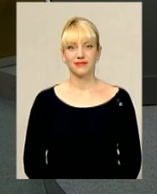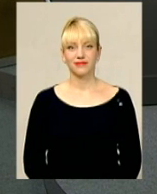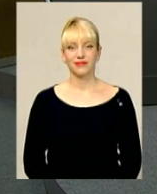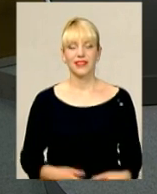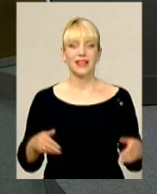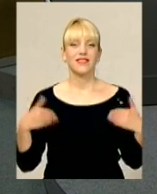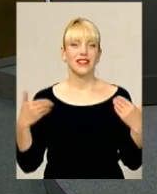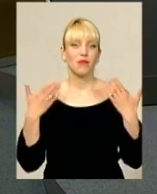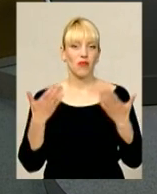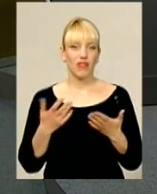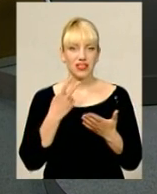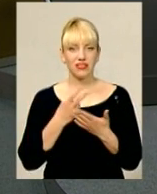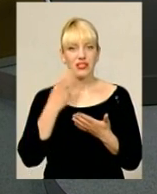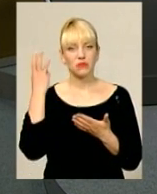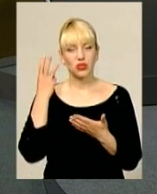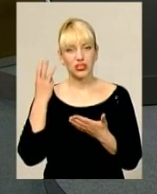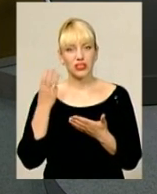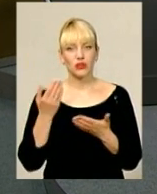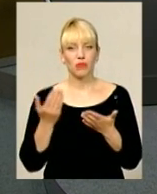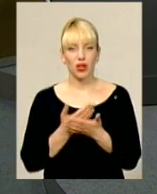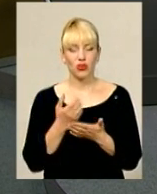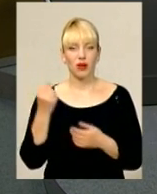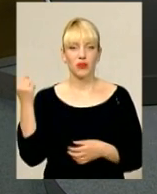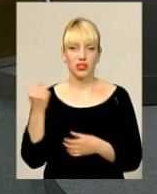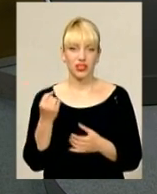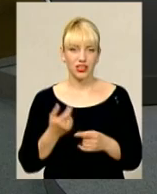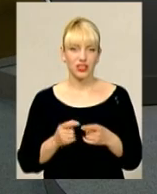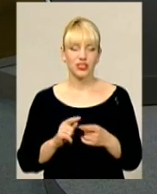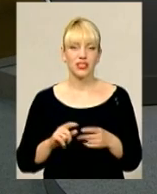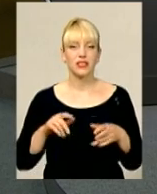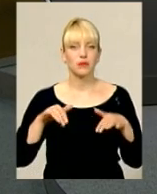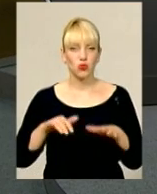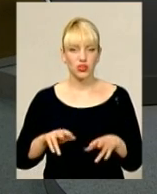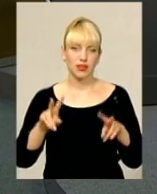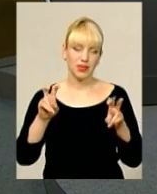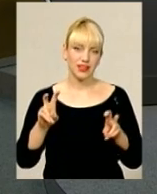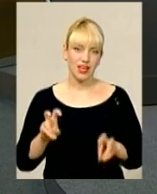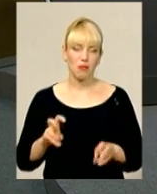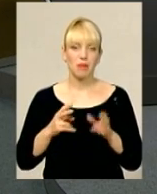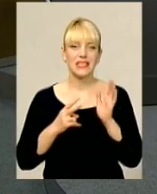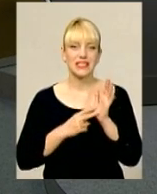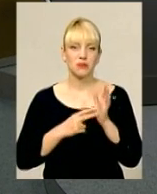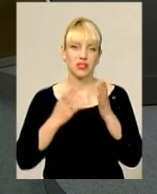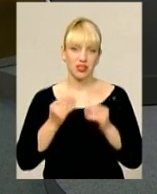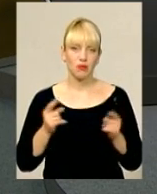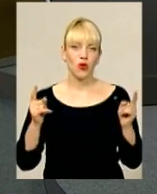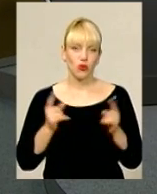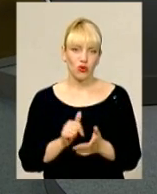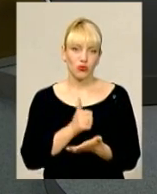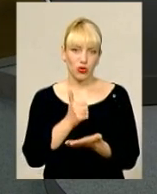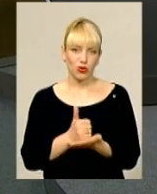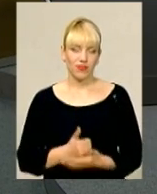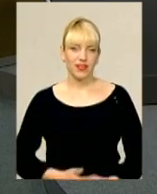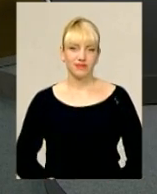Вітаємо вас в ефірі «Панорама тиждень» із подіями і темами останніх семи днів. На початку коротко про головне.